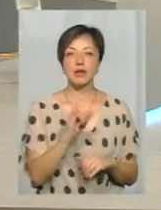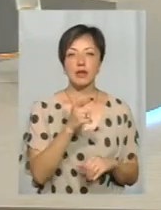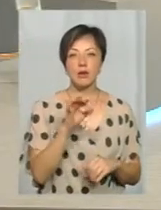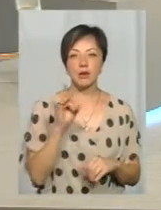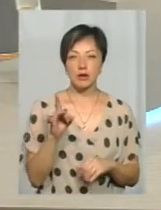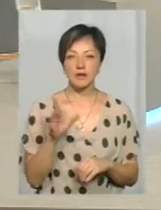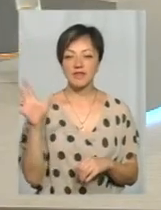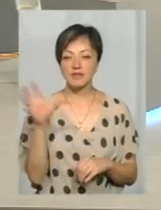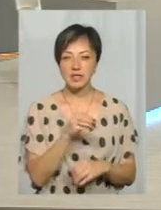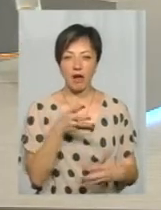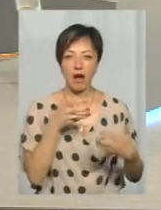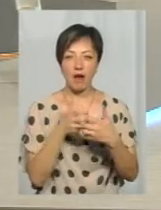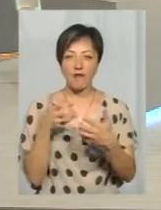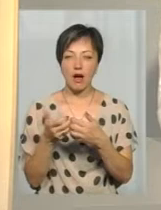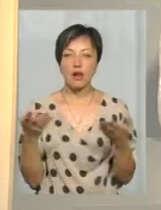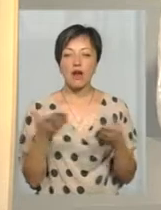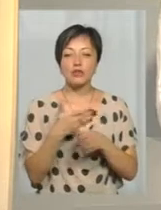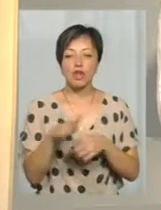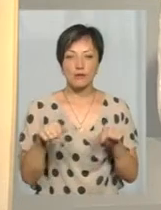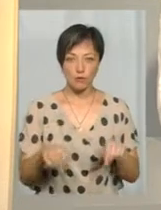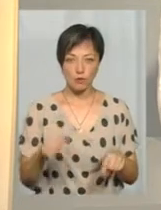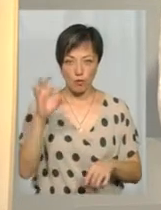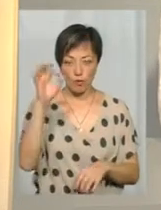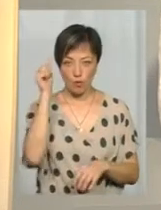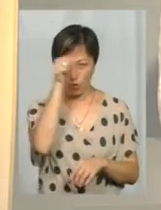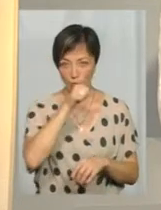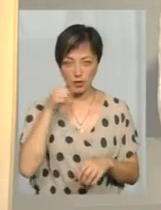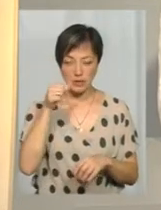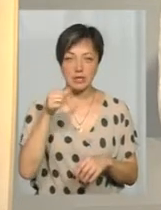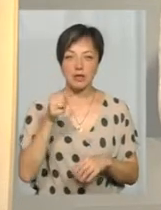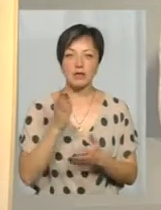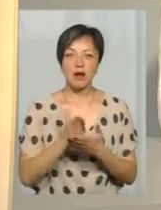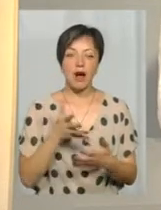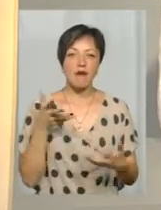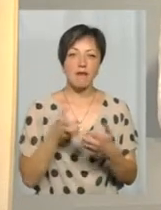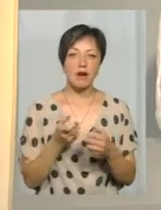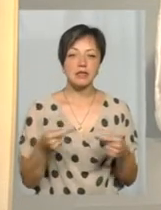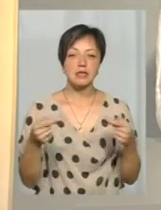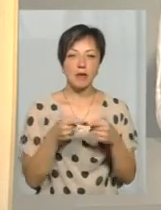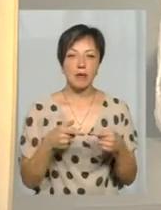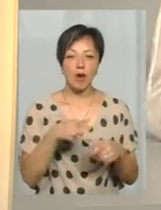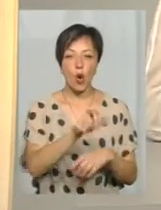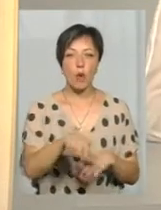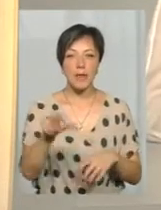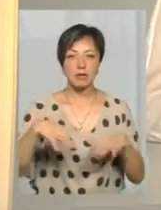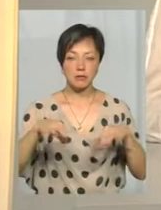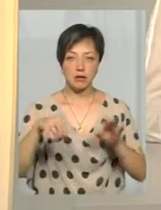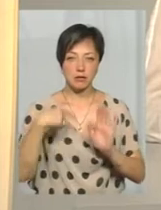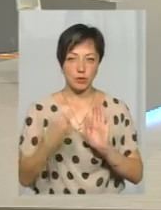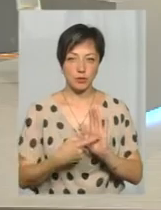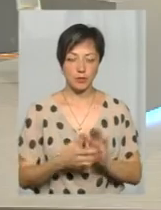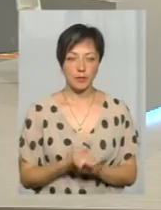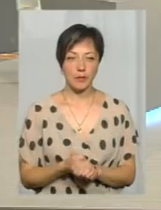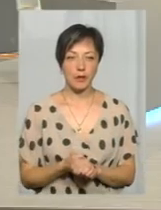всіх ДТП, яку частку, в цьому році маю на увазі, яку частку становлять аварії от саме з громадським транспортом? З громадським